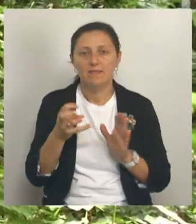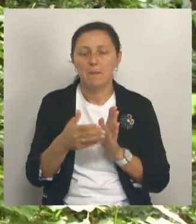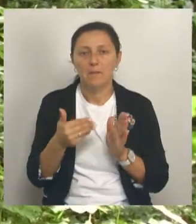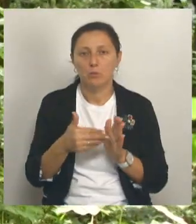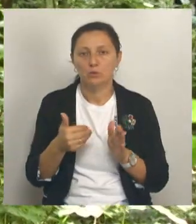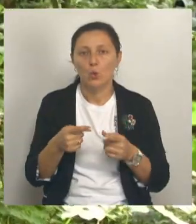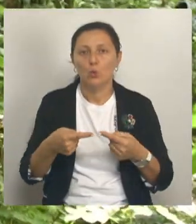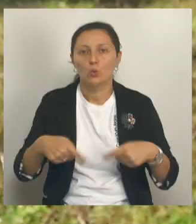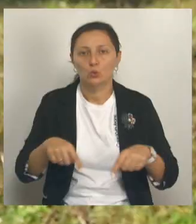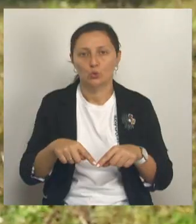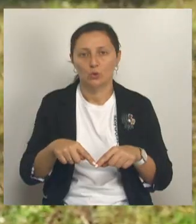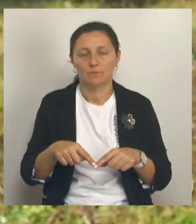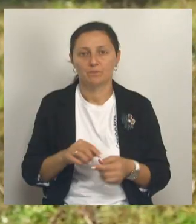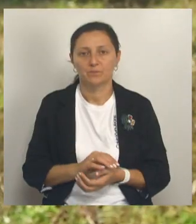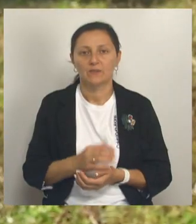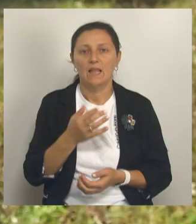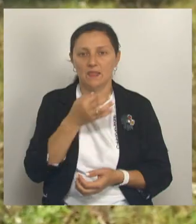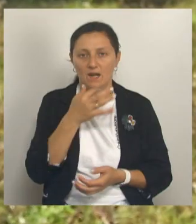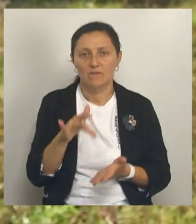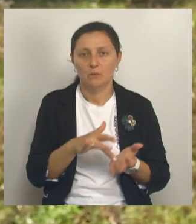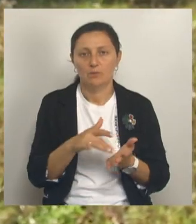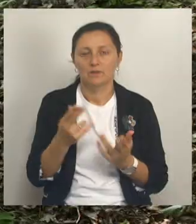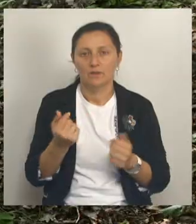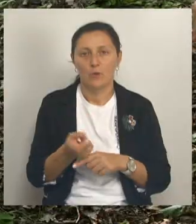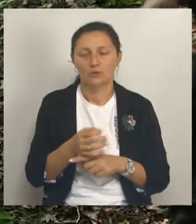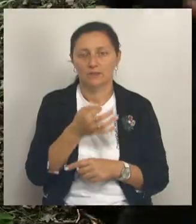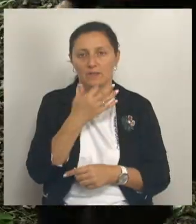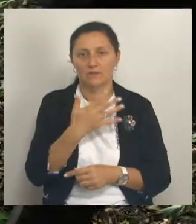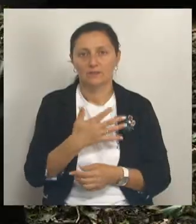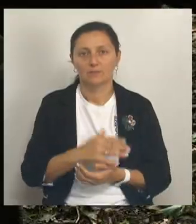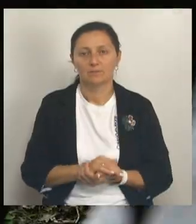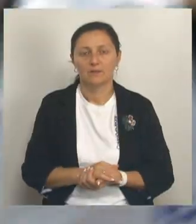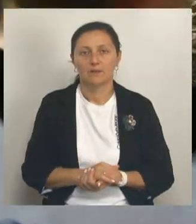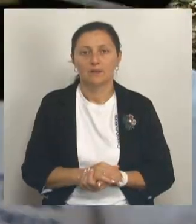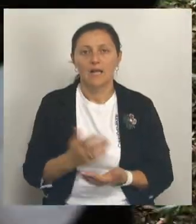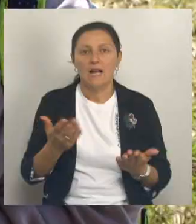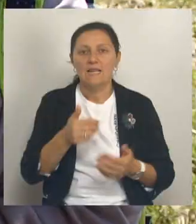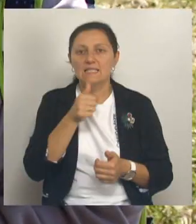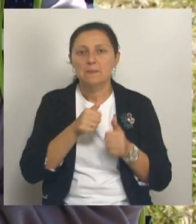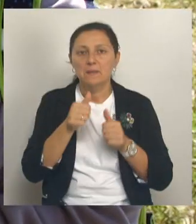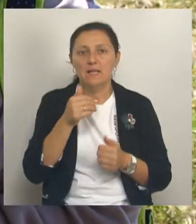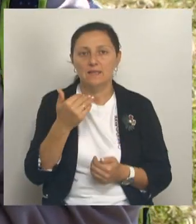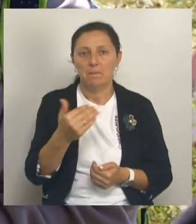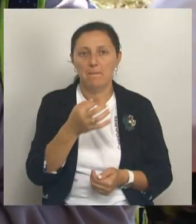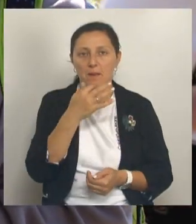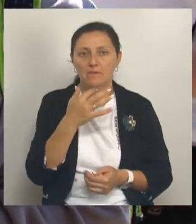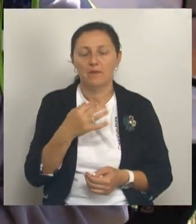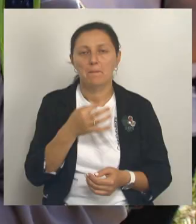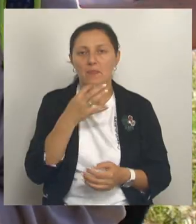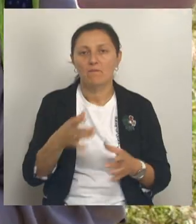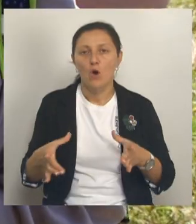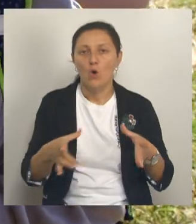кружок. Как тебе поход? Нравится? Нравится. Это мое испытание тебе понравилось? Колечки. Колечки.